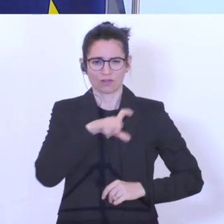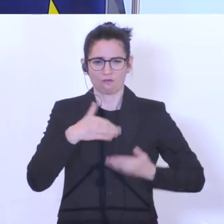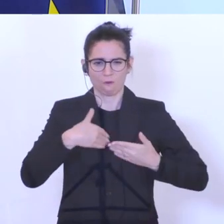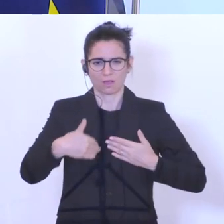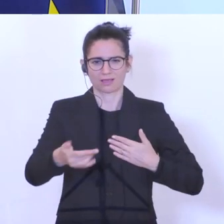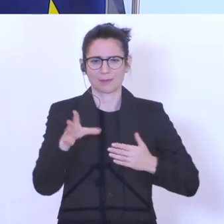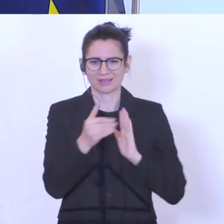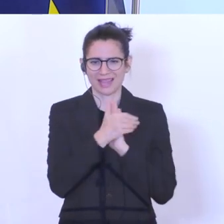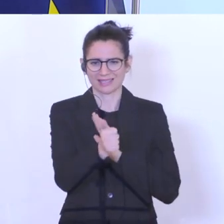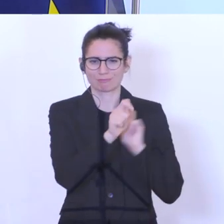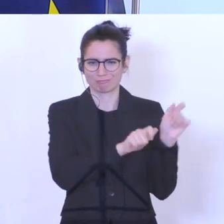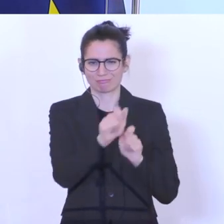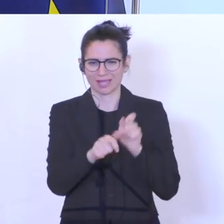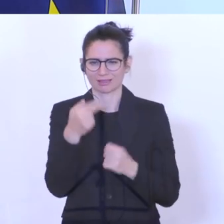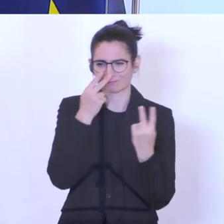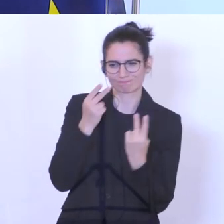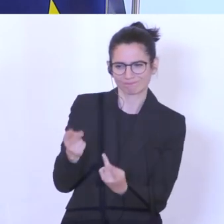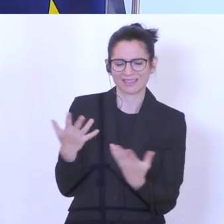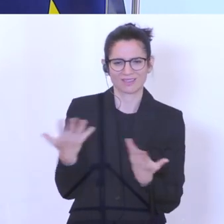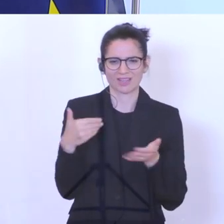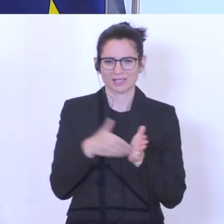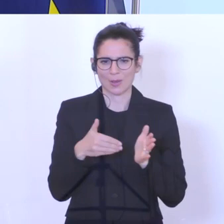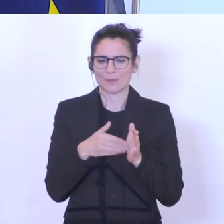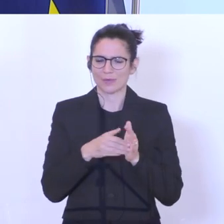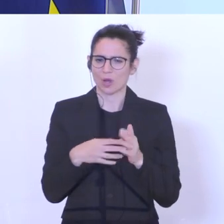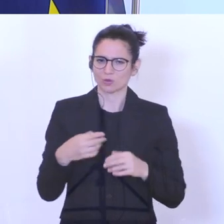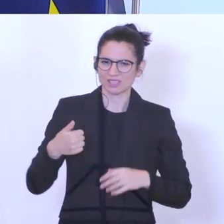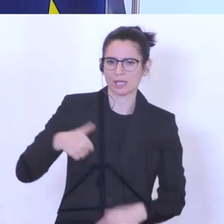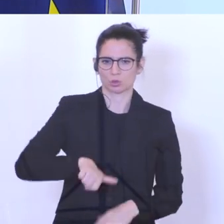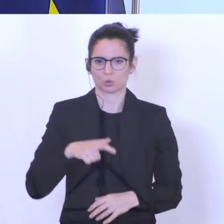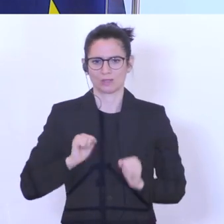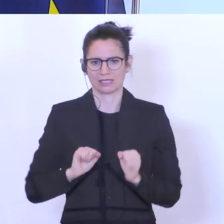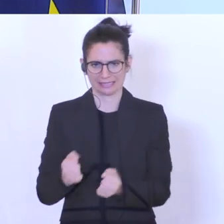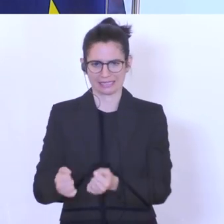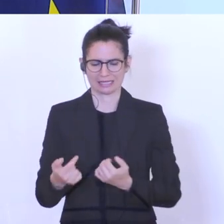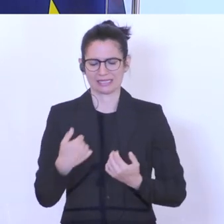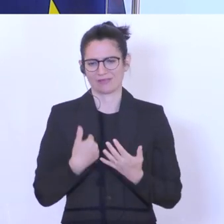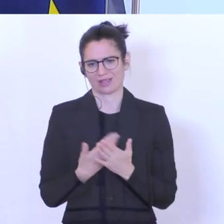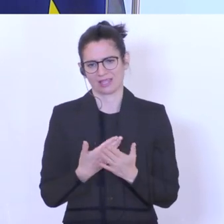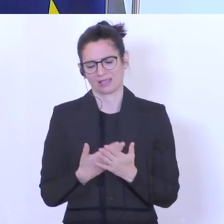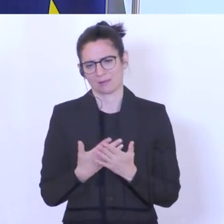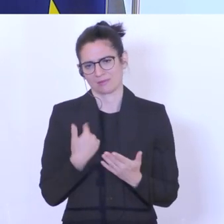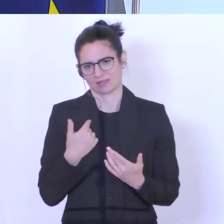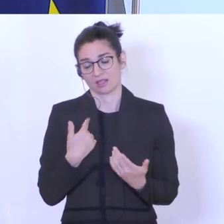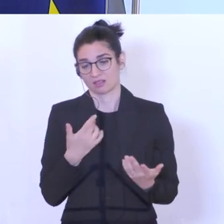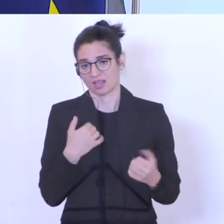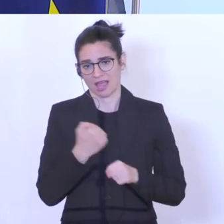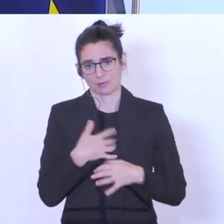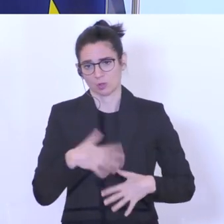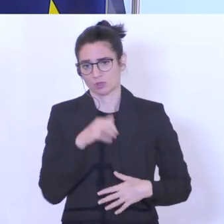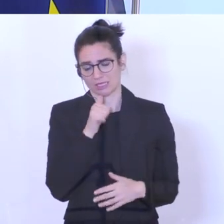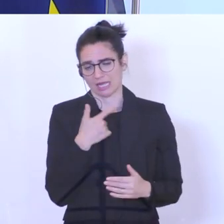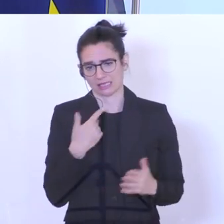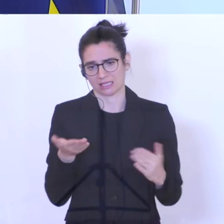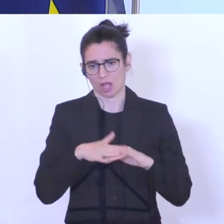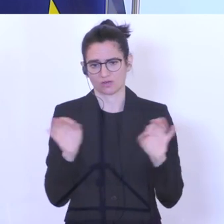Expertinnen und Experten ganz genau hin, was braucht es an zusätzlichen Initiativen. Wie schon gesagt, mit dem Lehrlingspaket, aber auch den zum Beispiel